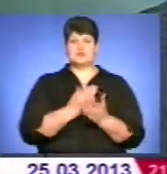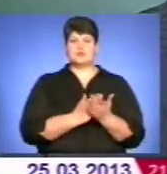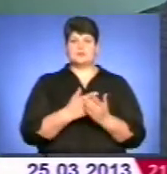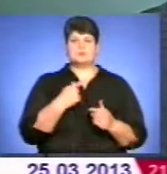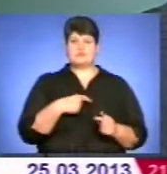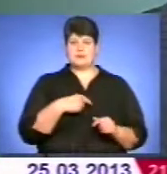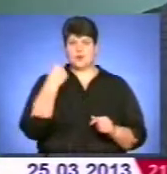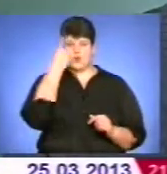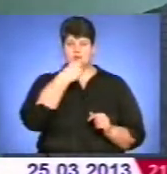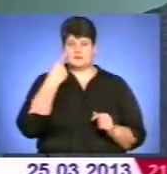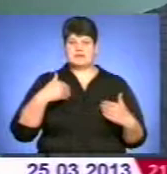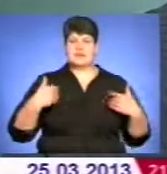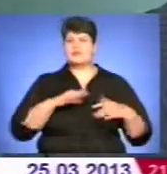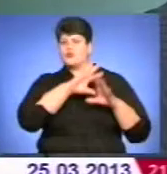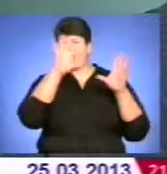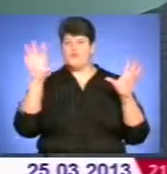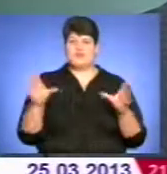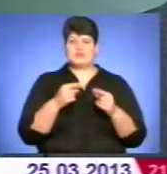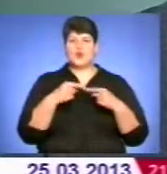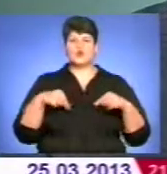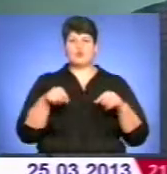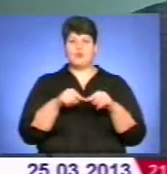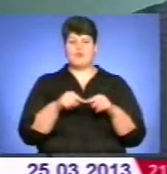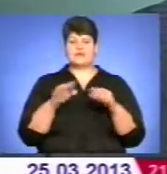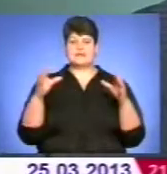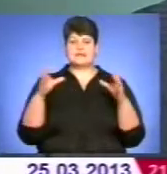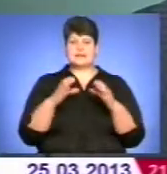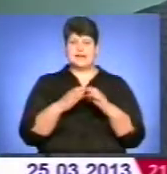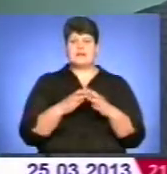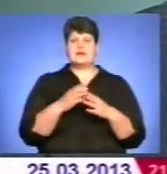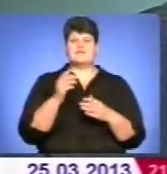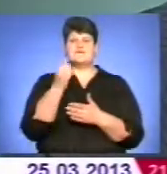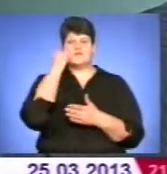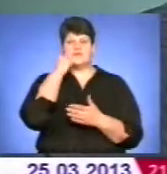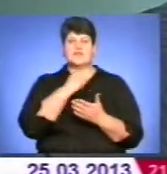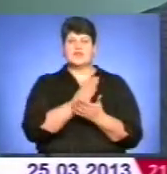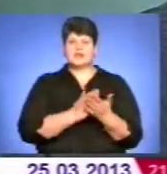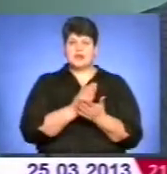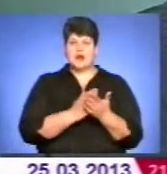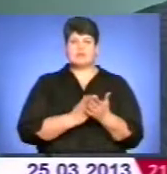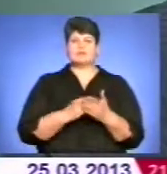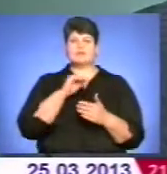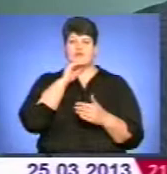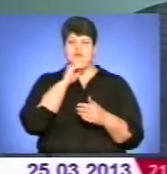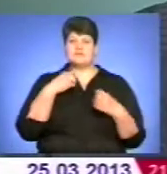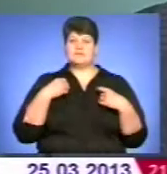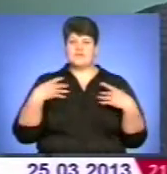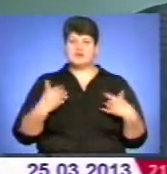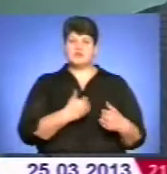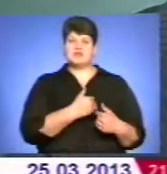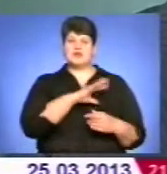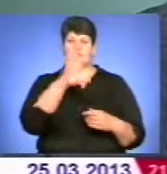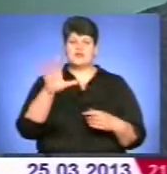особисто, я вітаю весь особовий склад, ветеранів з професійним святом. Бажаю всім